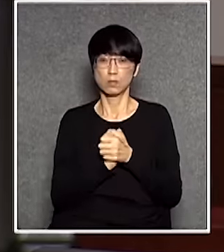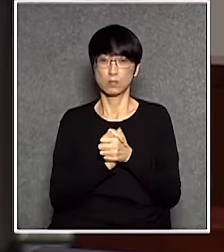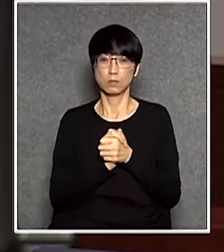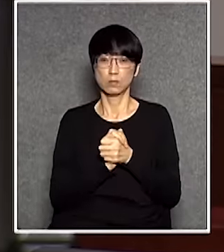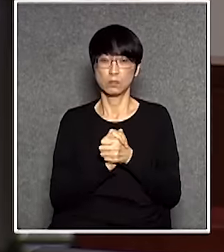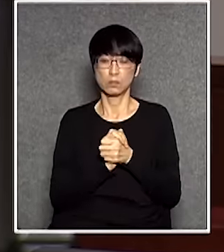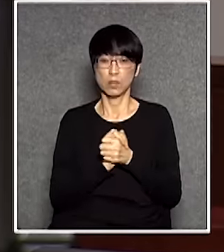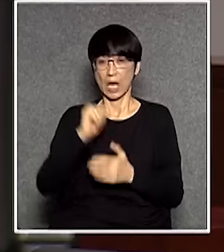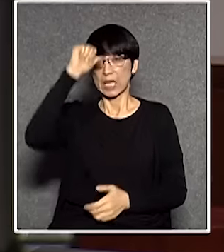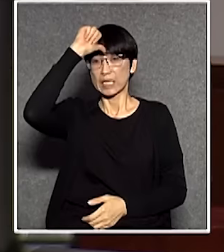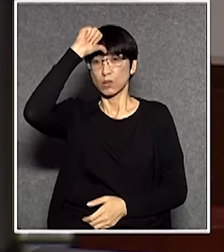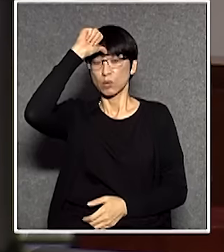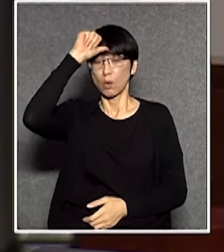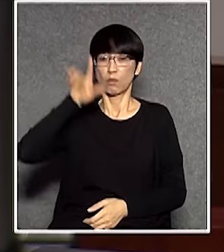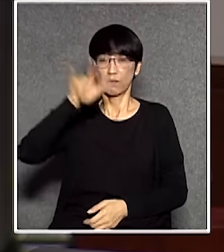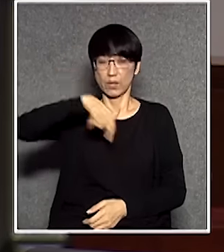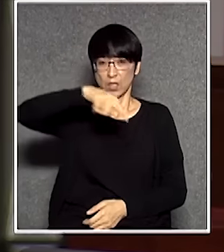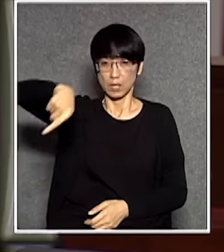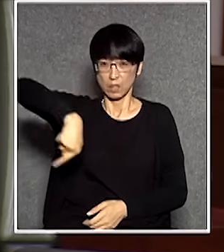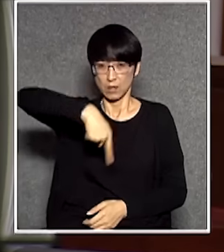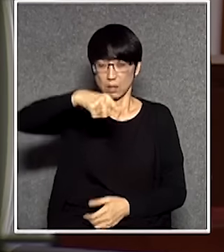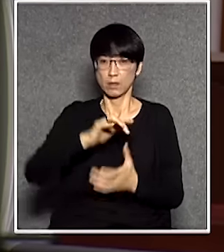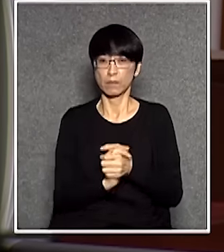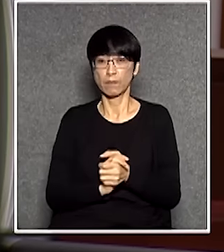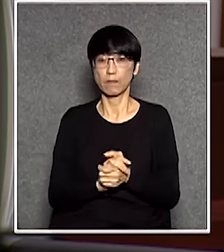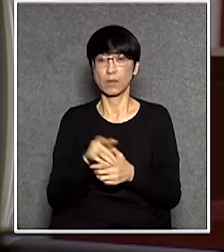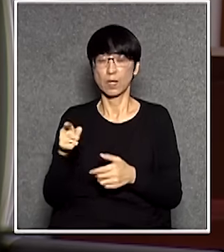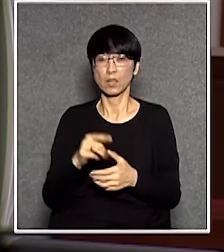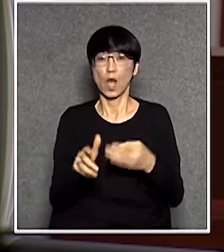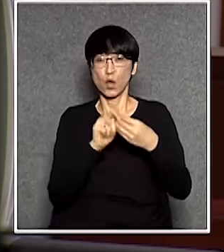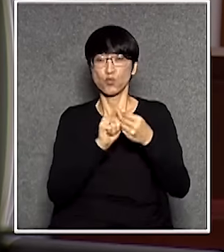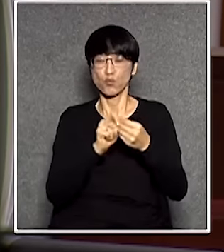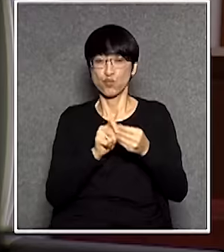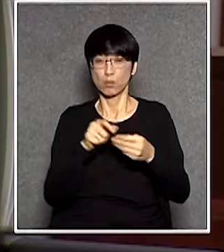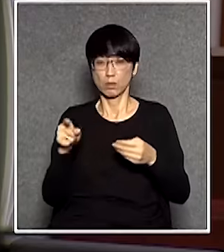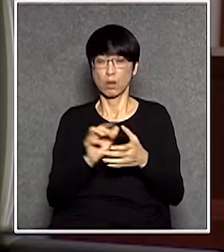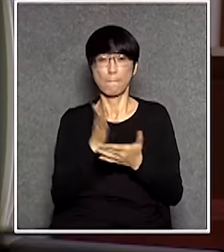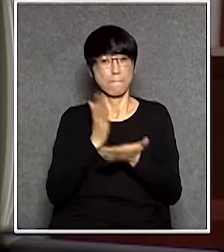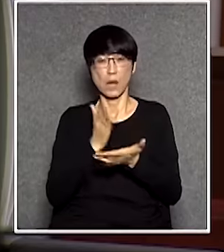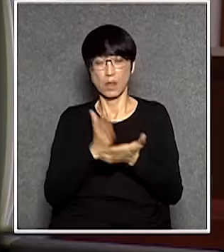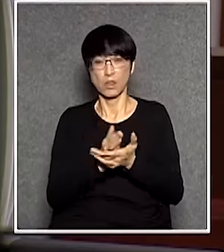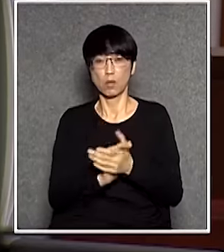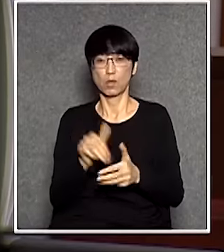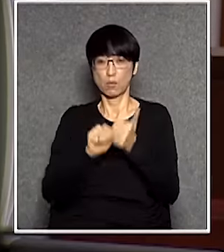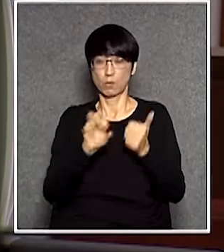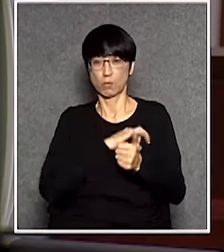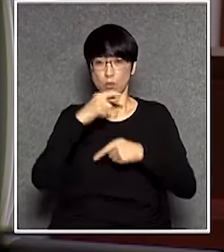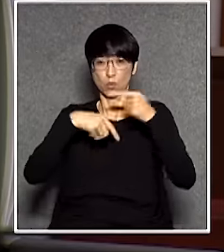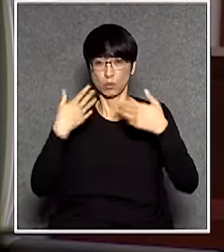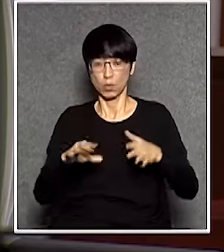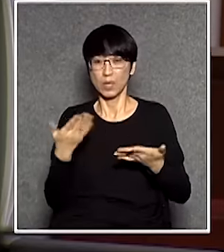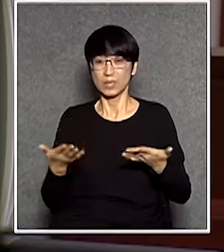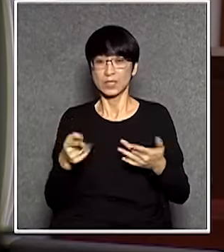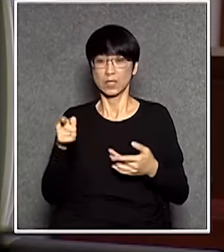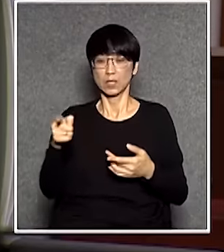說印度德里機場都是用的不過是AT3的軟件不是系統這個也是在帳委會裏面說過的現在的德